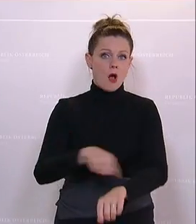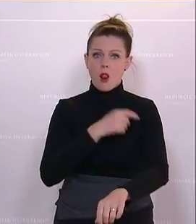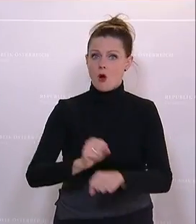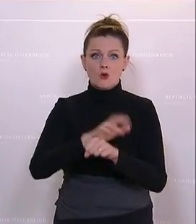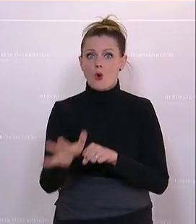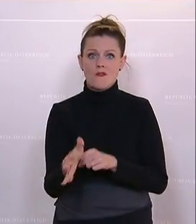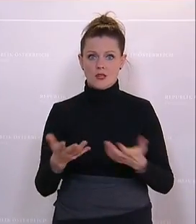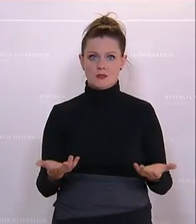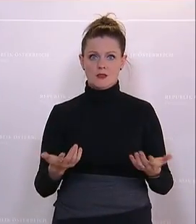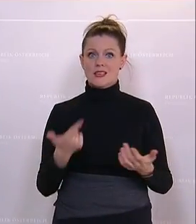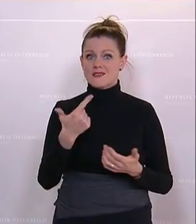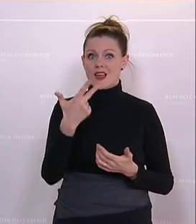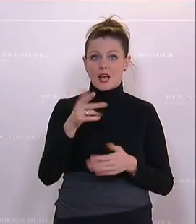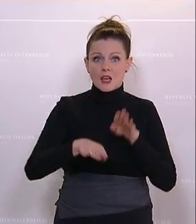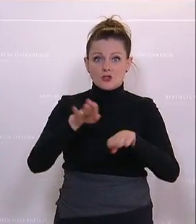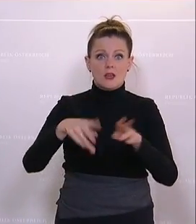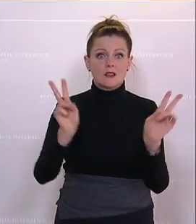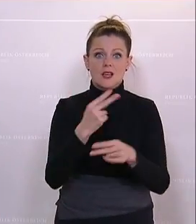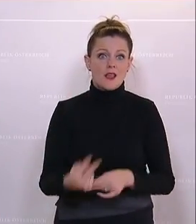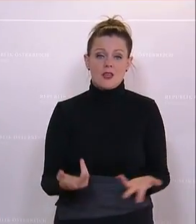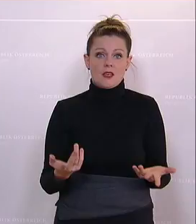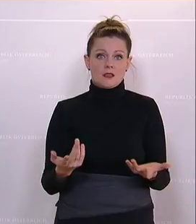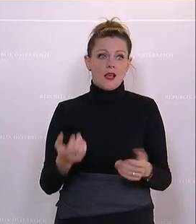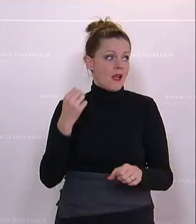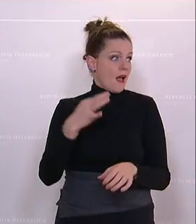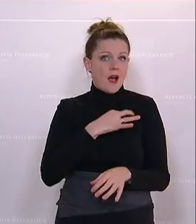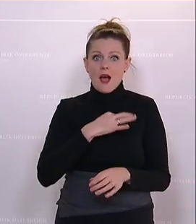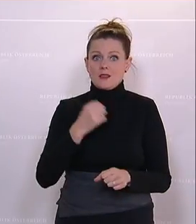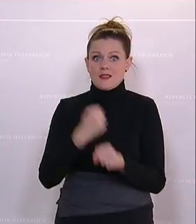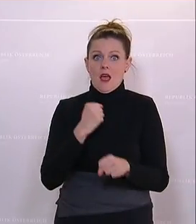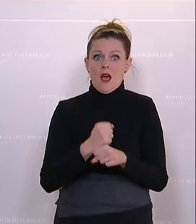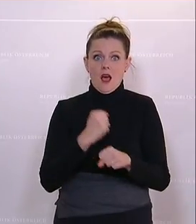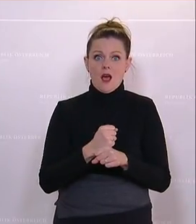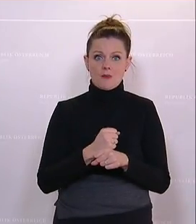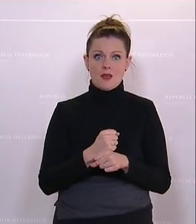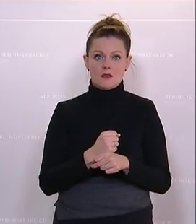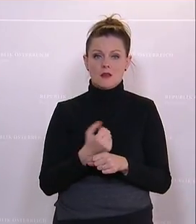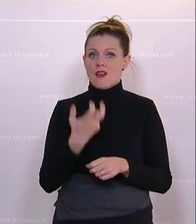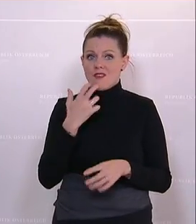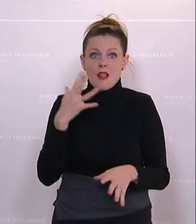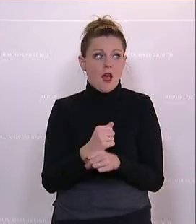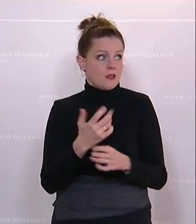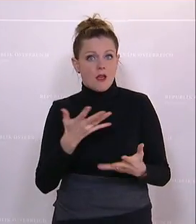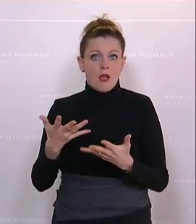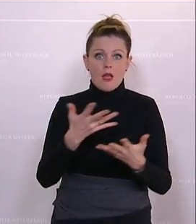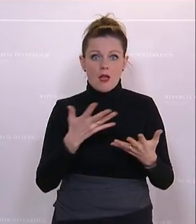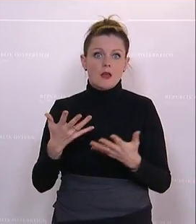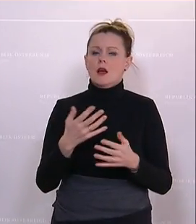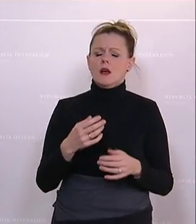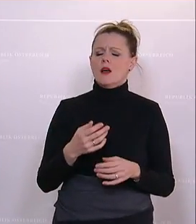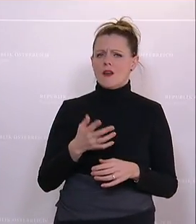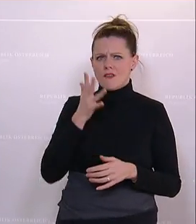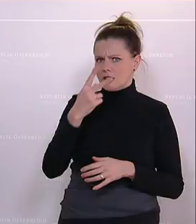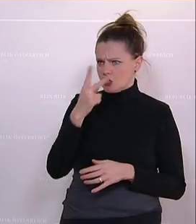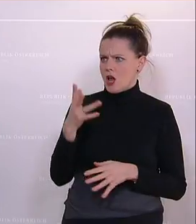Er kann keine zwei, drei Schritte mehr gehen, hat Angst um seinen Job. Ich habe mir immer gesichert, dass er seinen Job erholen wird, weil wir schauen werden, dass er den nicht verliert. Aber